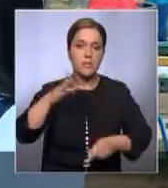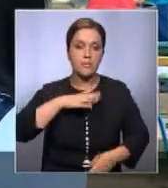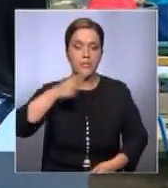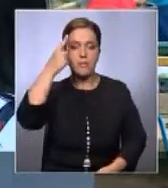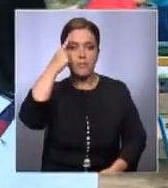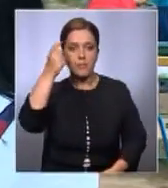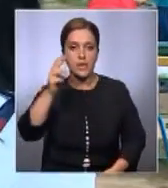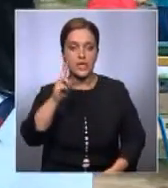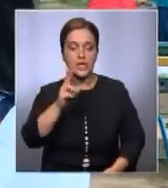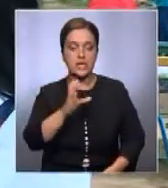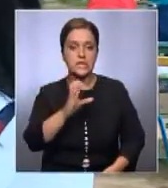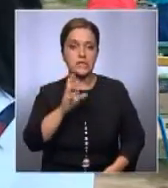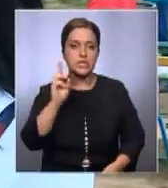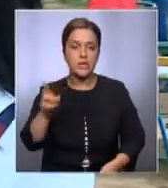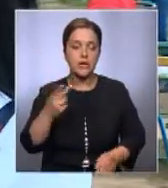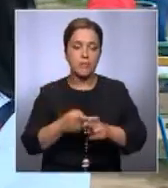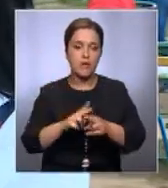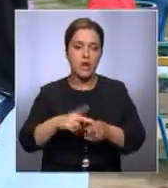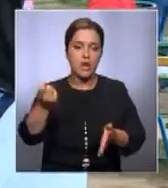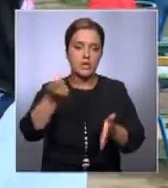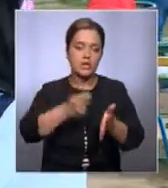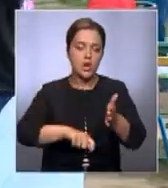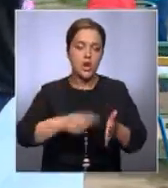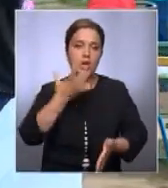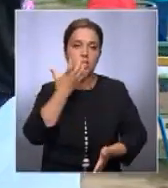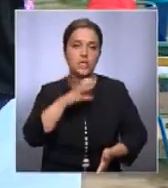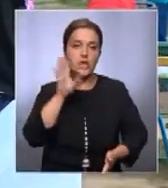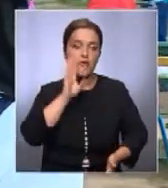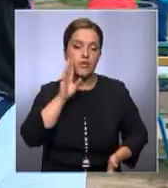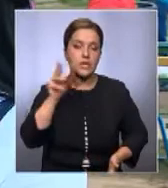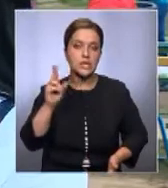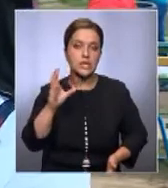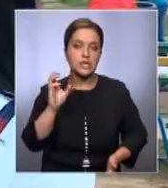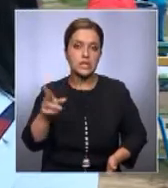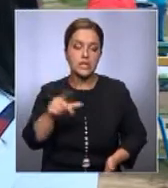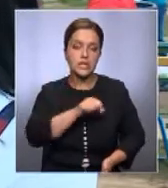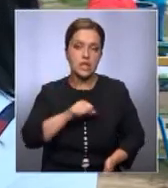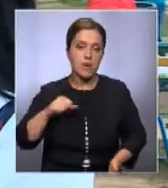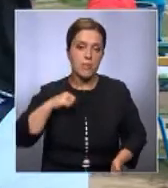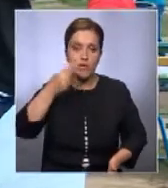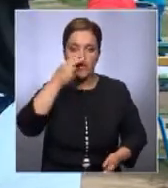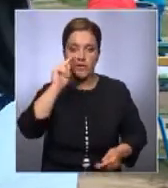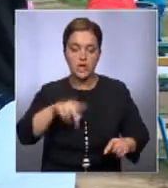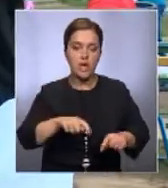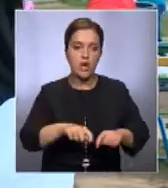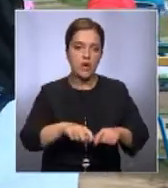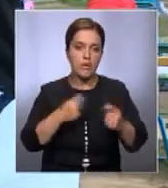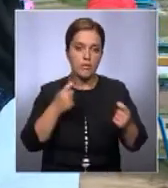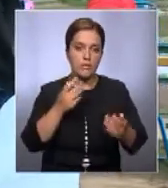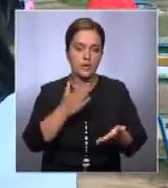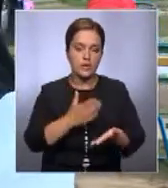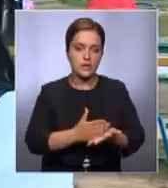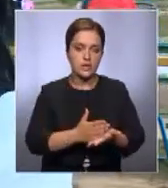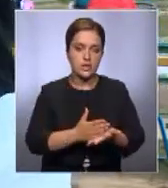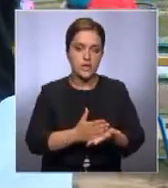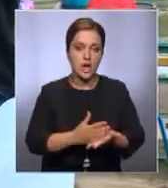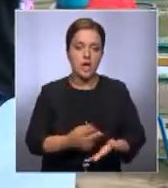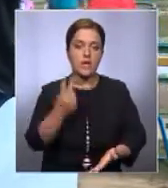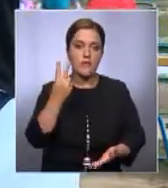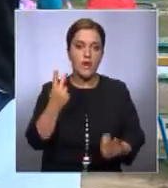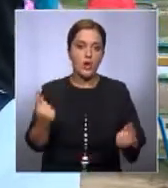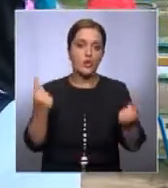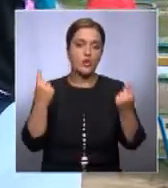естественно, был вынужден отключить горячую воду. С этой проблемой также столкнулся жилой комплекс «Уют» и жилой комплекс «Мисон». То есть два